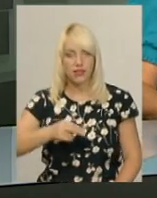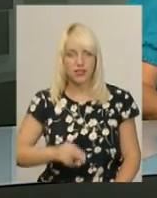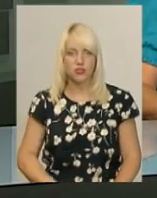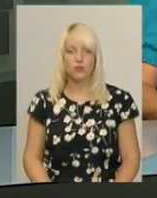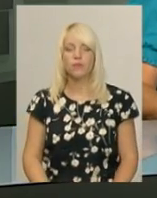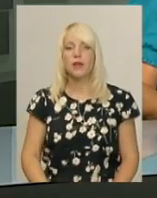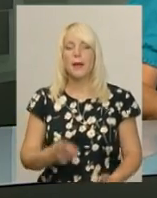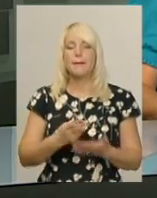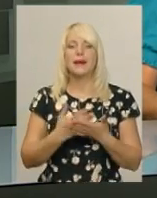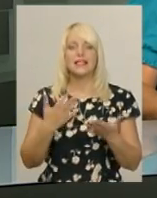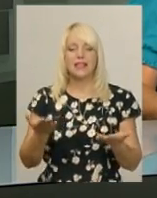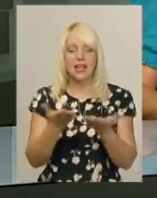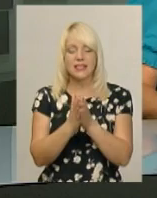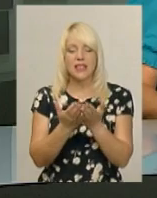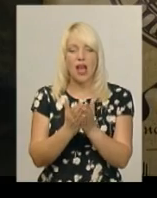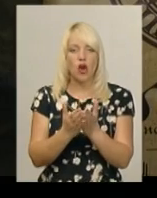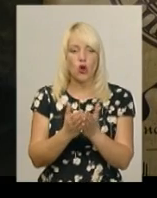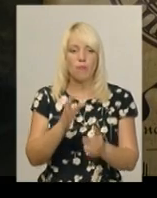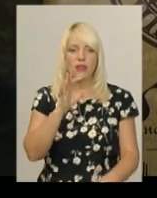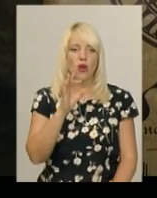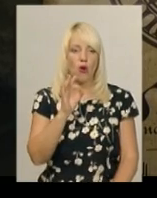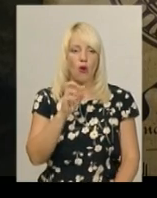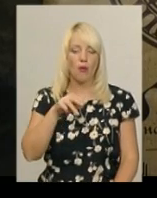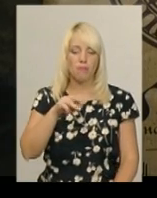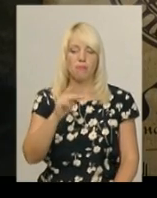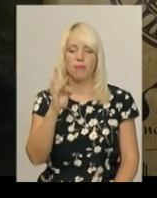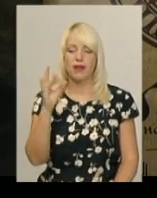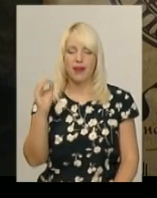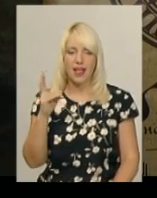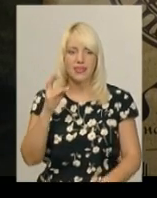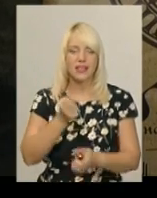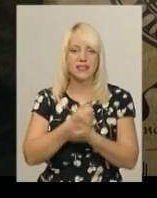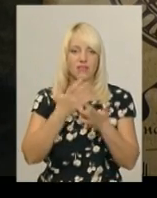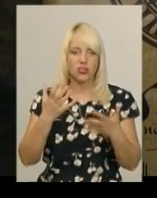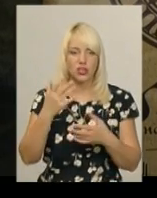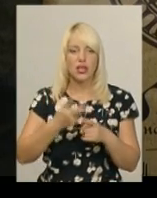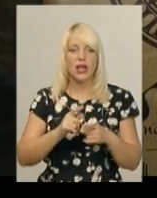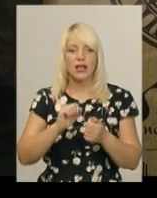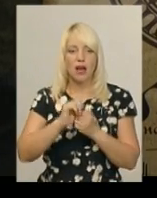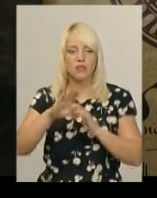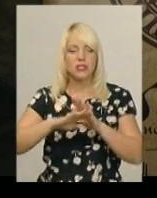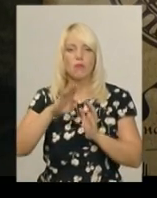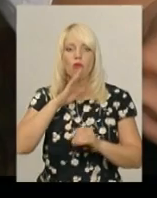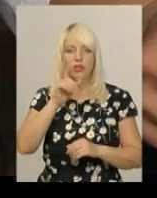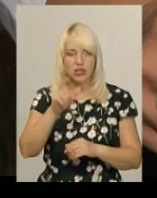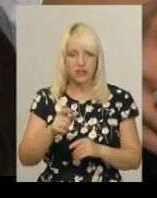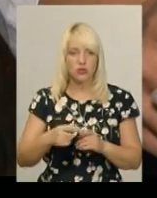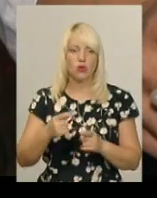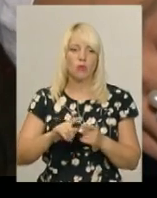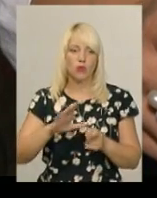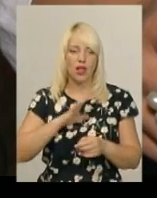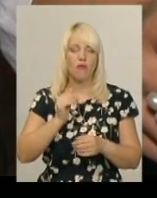Презентація роману «Омбре над світлом і темрєвою» письменниці з камінця Подільського Лори Підгірної відбулася сьогодні у Хмельницькій центральній